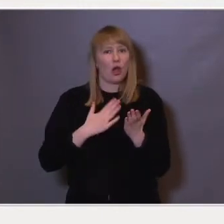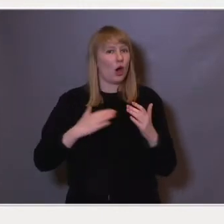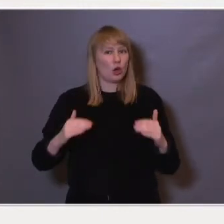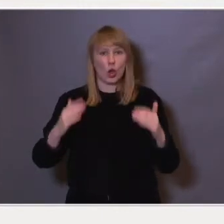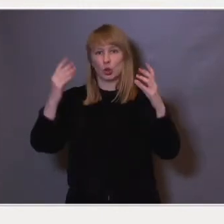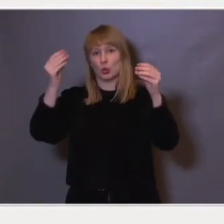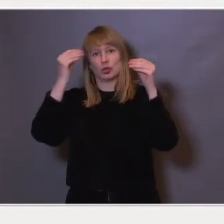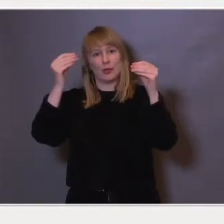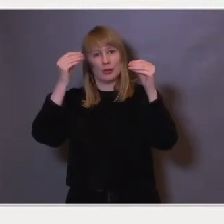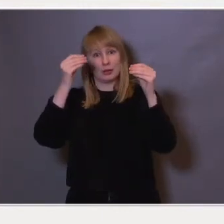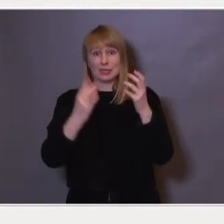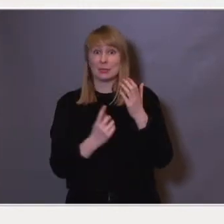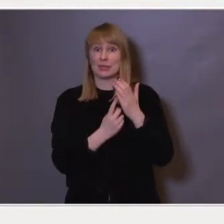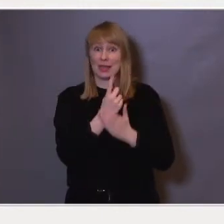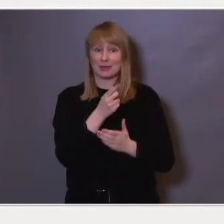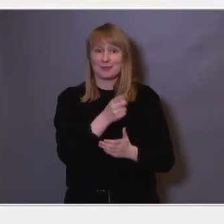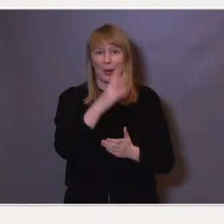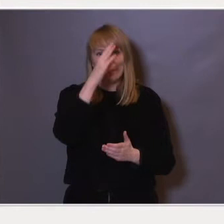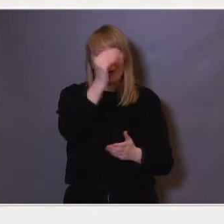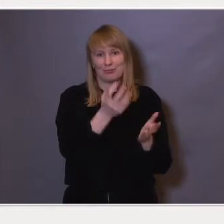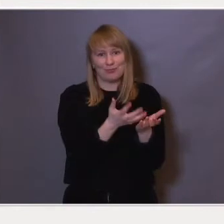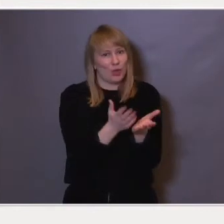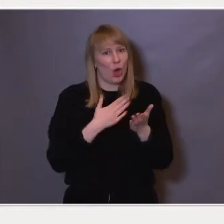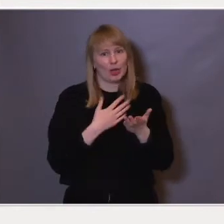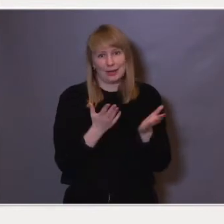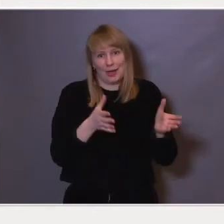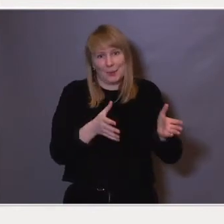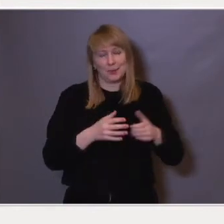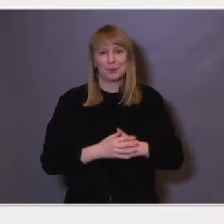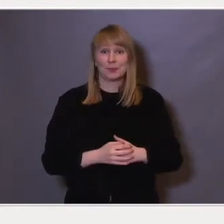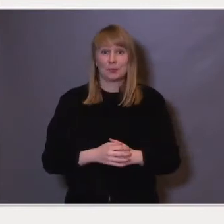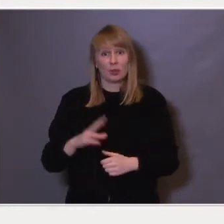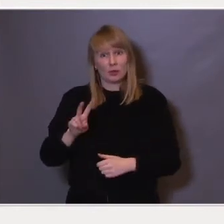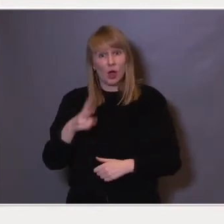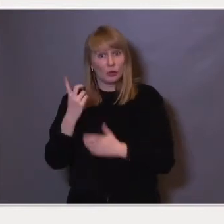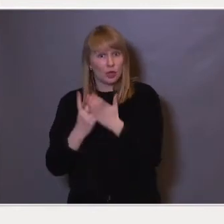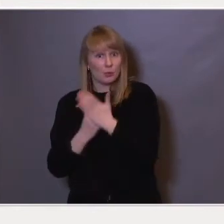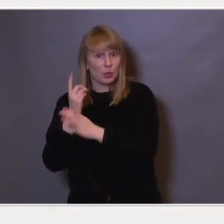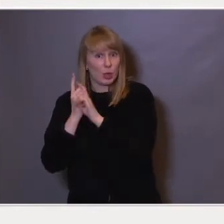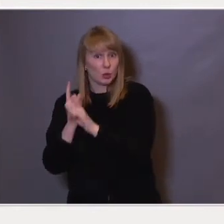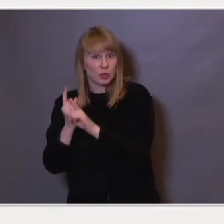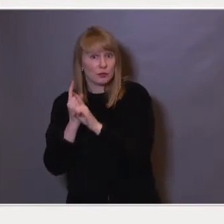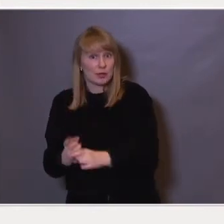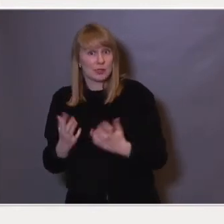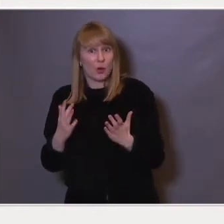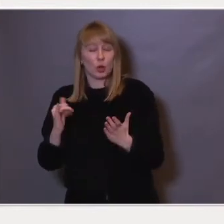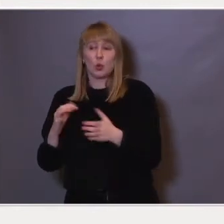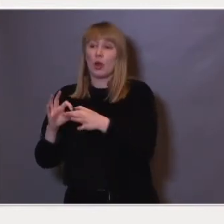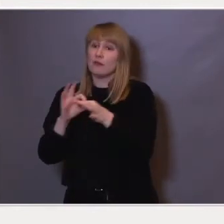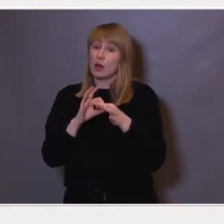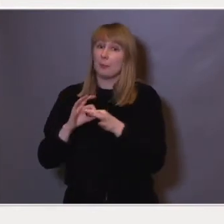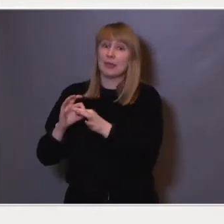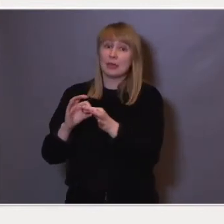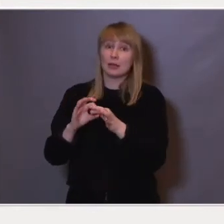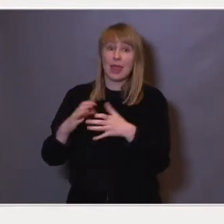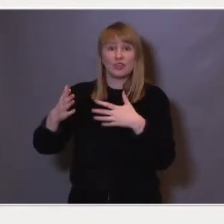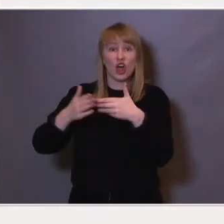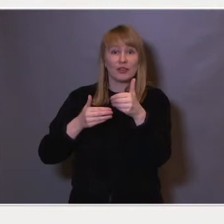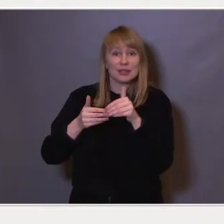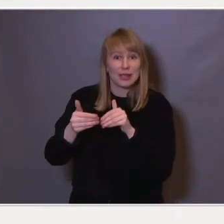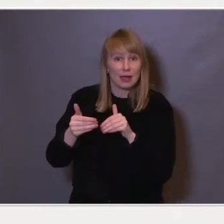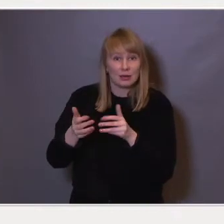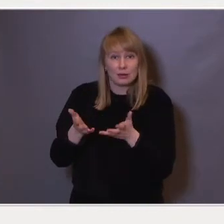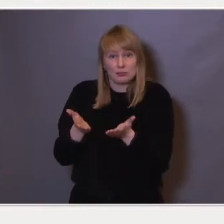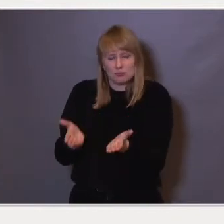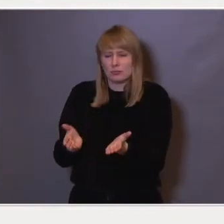høyere utdanning, særlig blant menn. Andre mulige konsekvenser handler om familiedannelse. Der